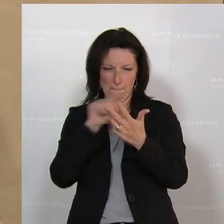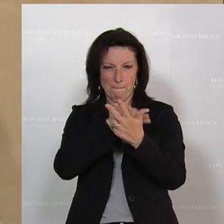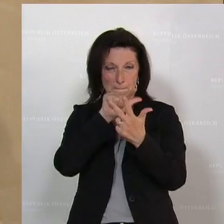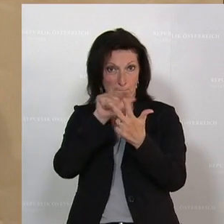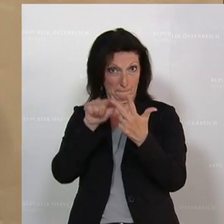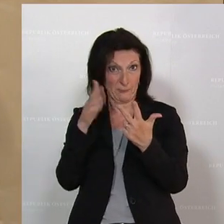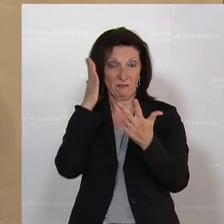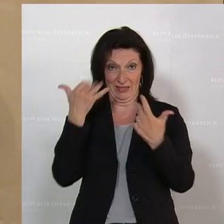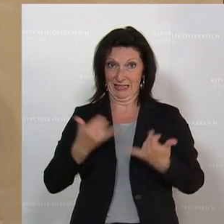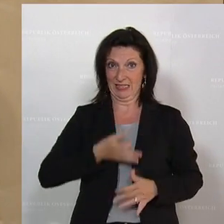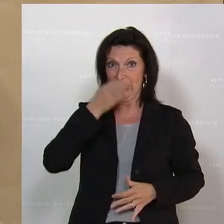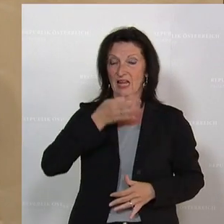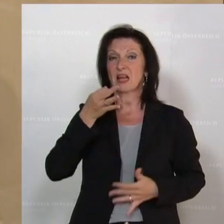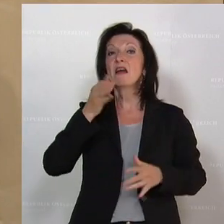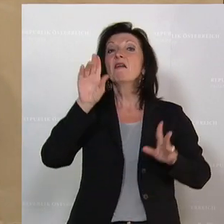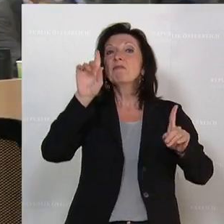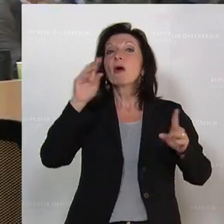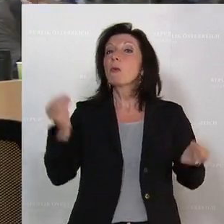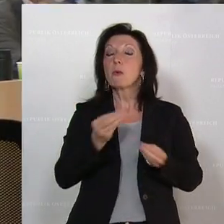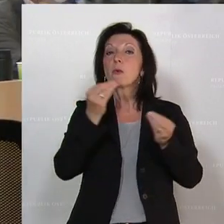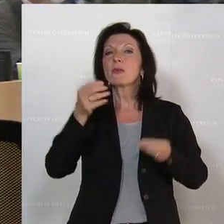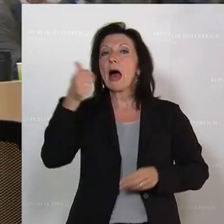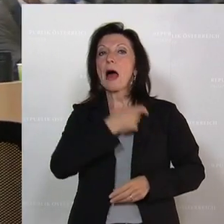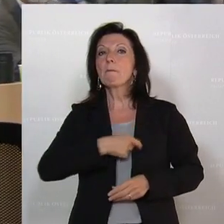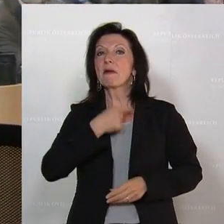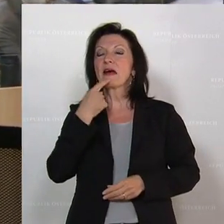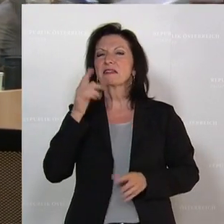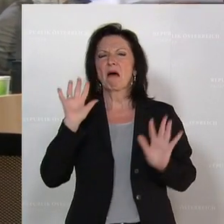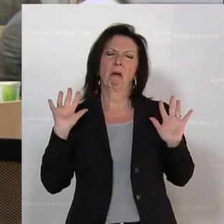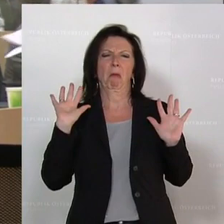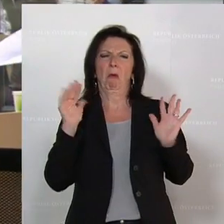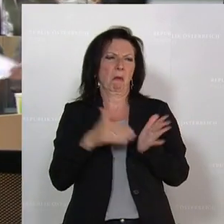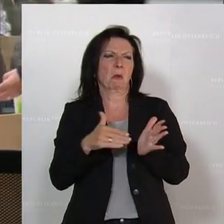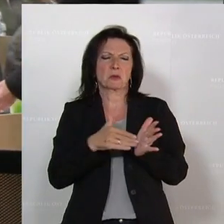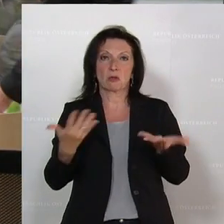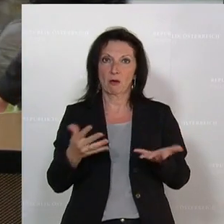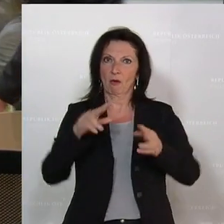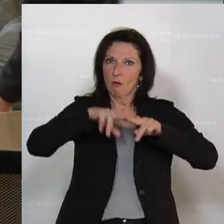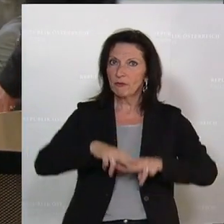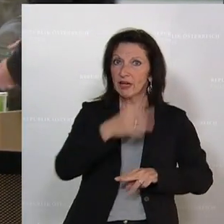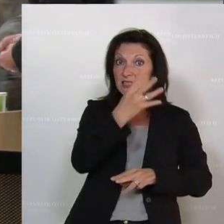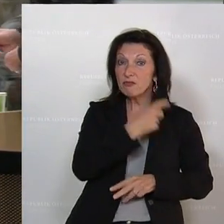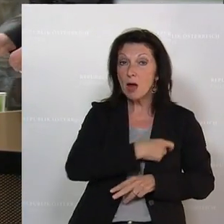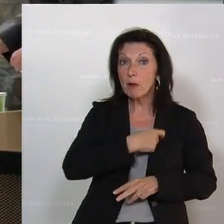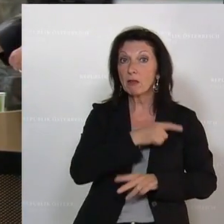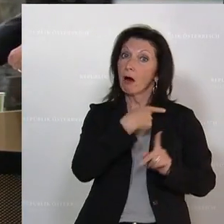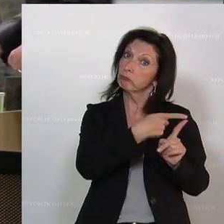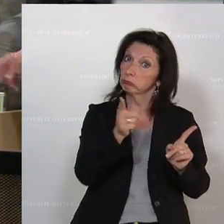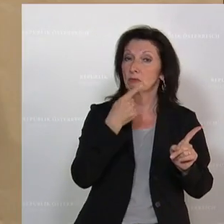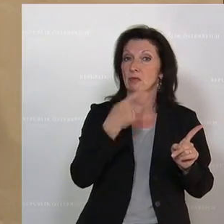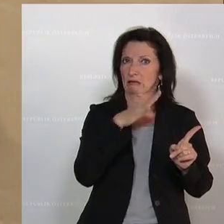ist, da kommt ja nichts heraus. Die anderen vier Parteien haben sehr, sehr viel dazugelernt,